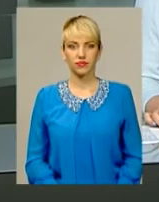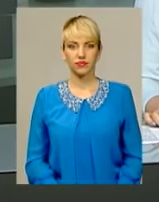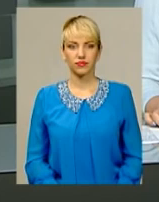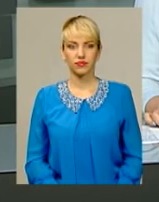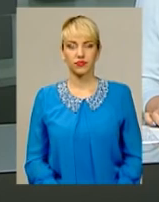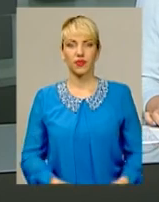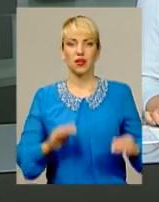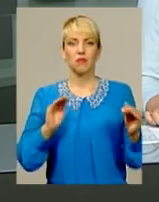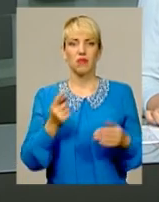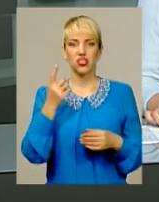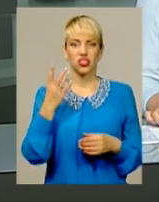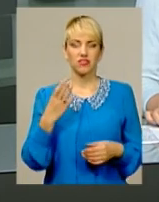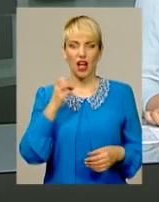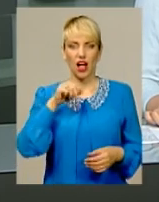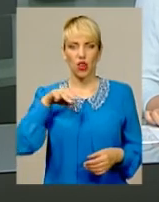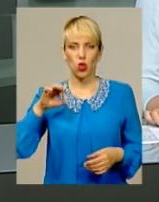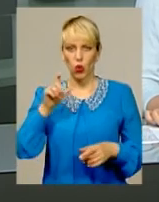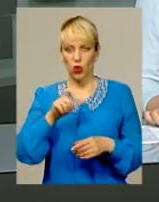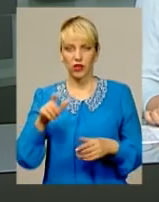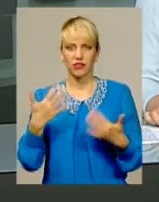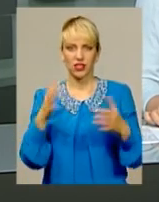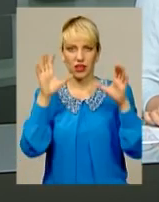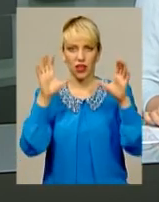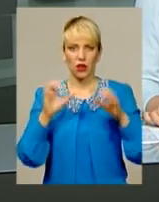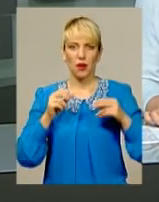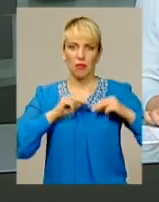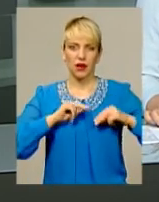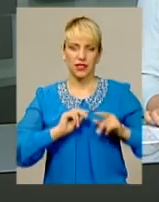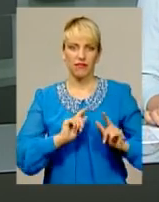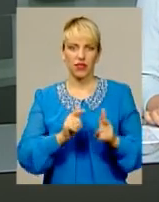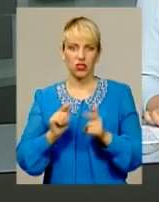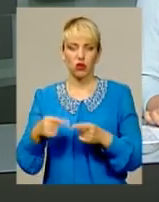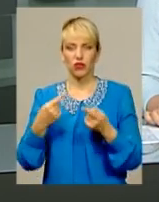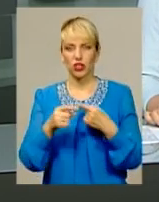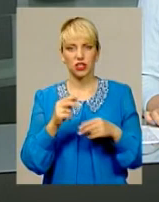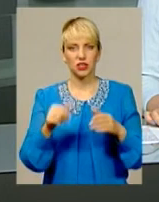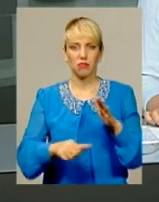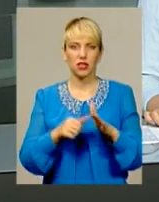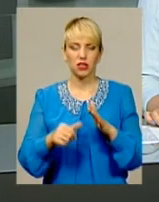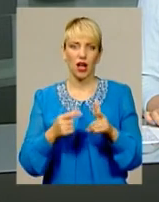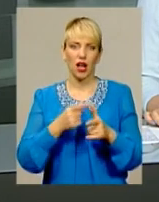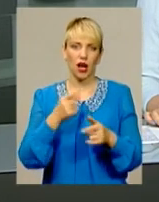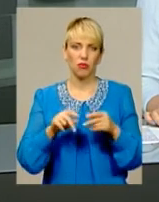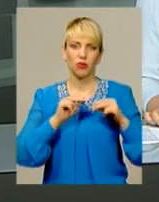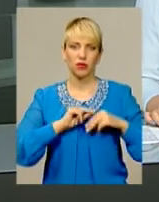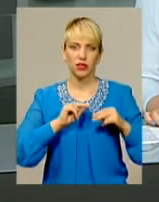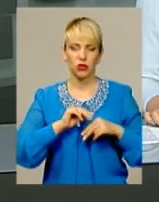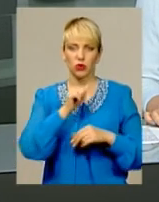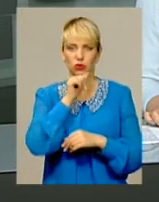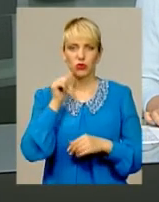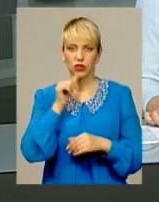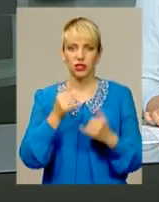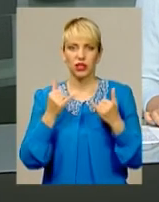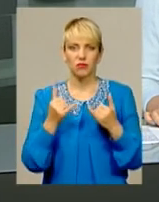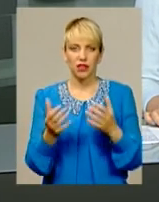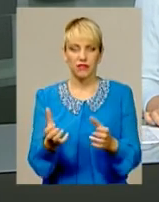Менше четверті атошників краю нині легально працевлаштовані. Інші безробітні або ж працюють у тіні. Тепер